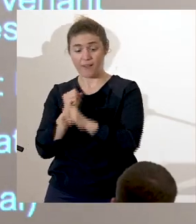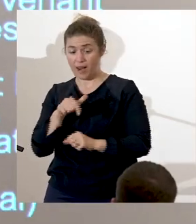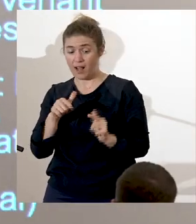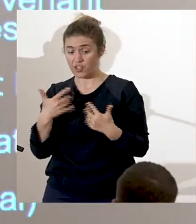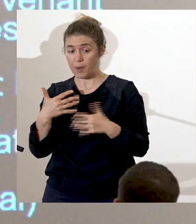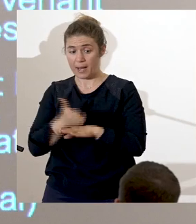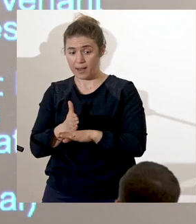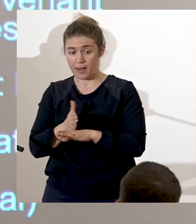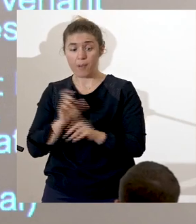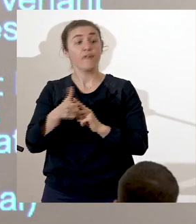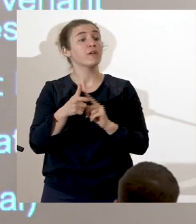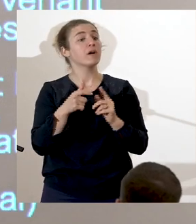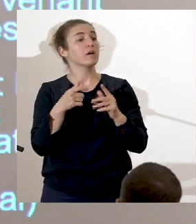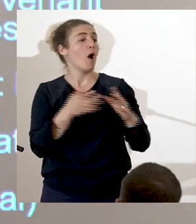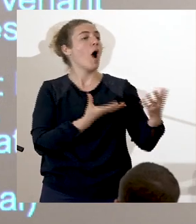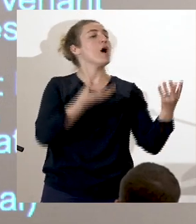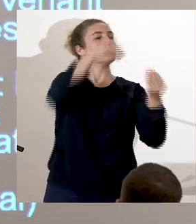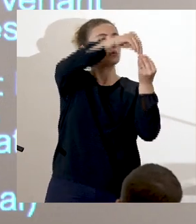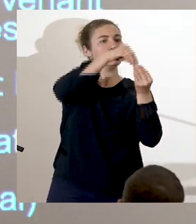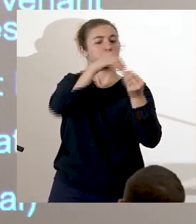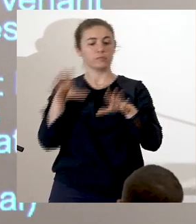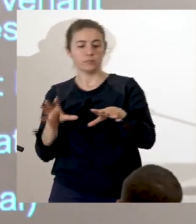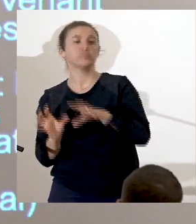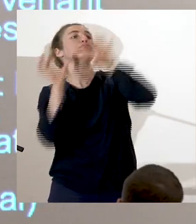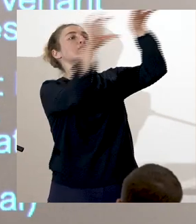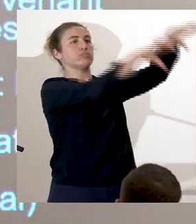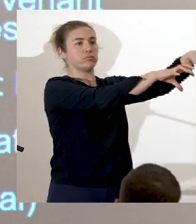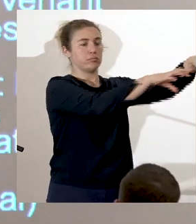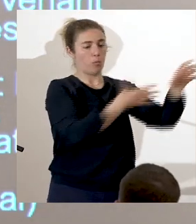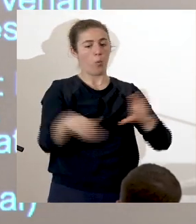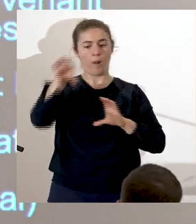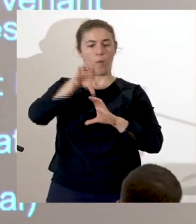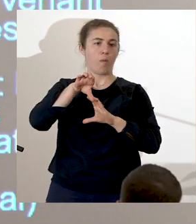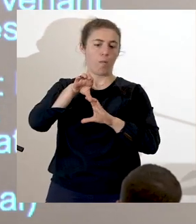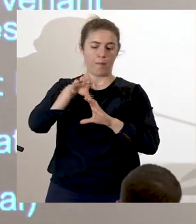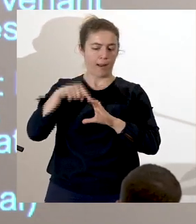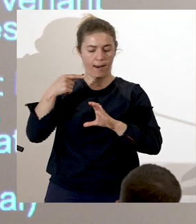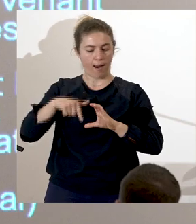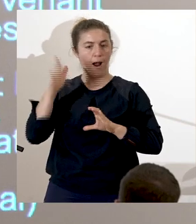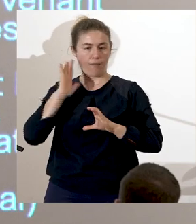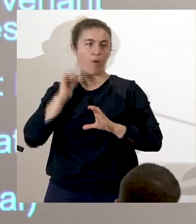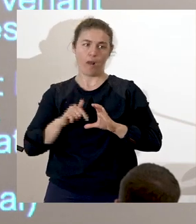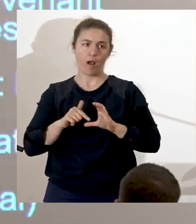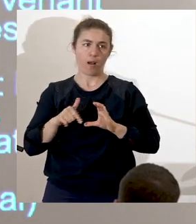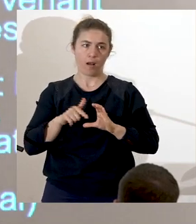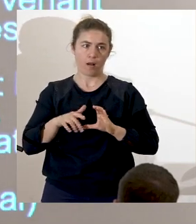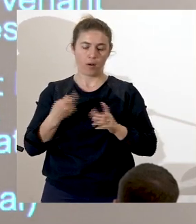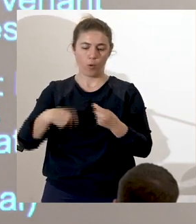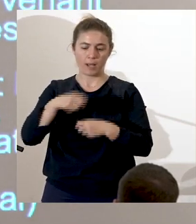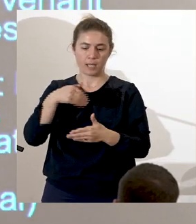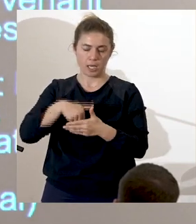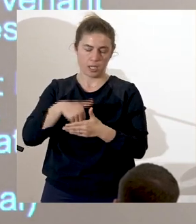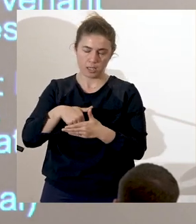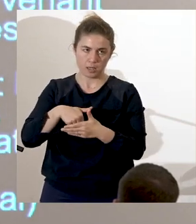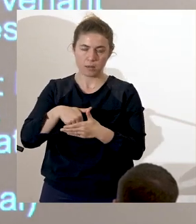se greffer à cet élément. Et donc, il y a eu une juste apposition pour ne pas dire que pour parler simplement.